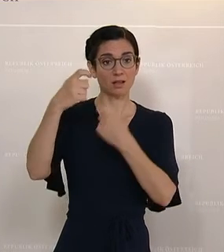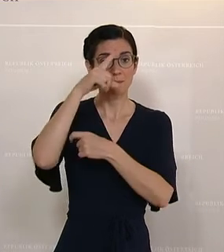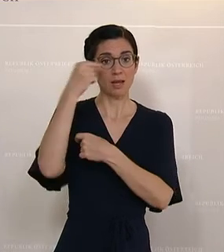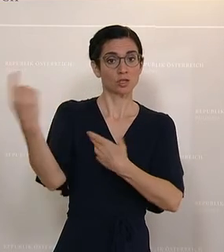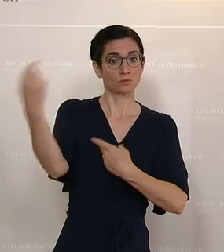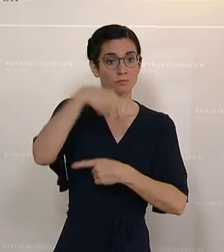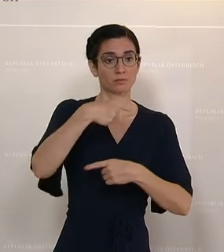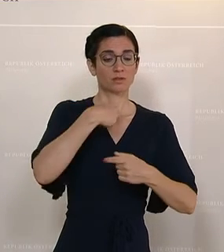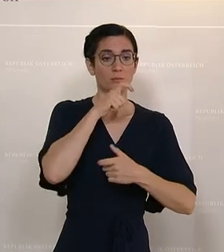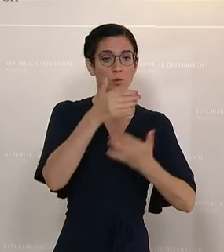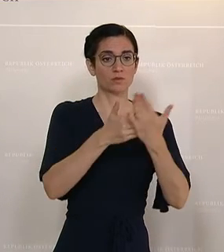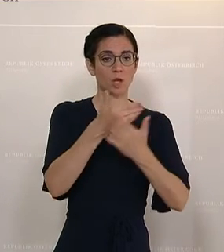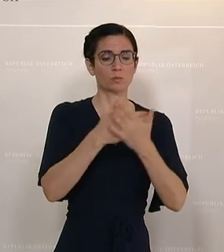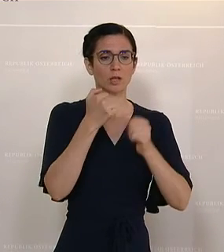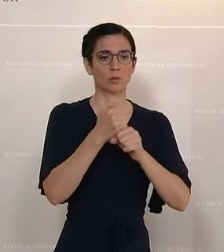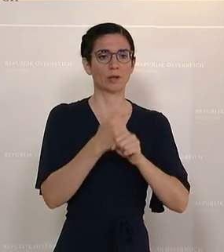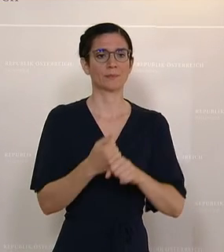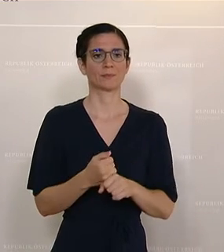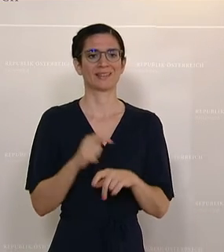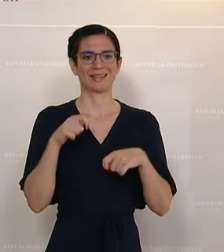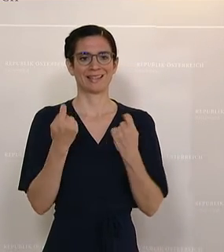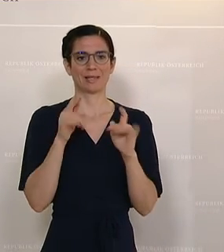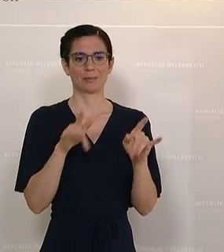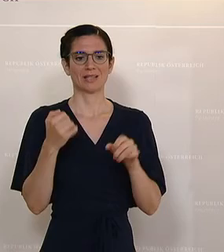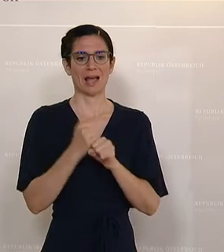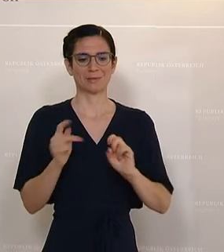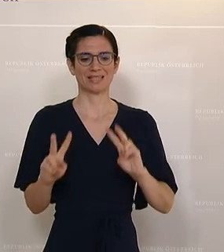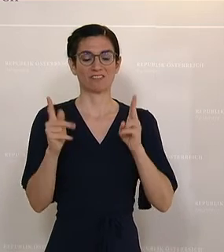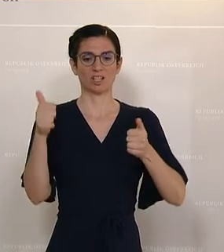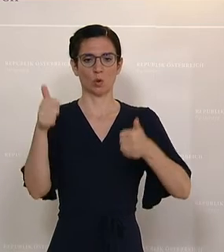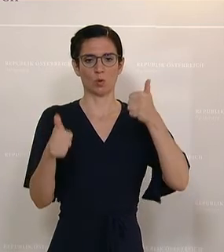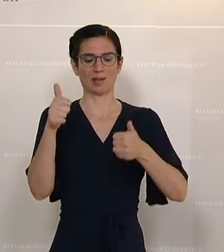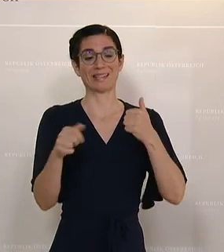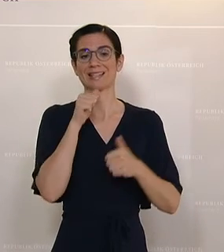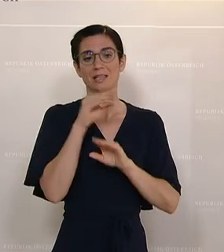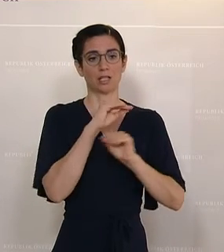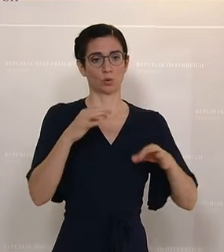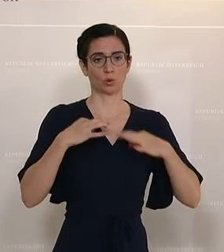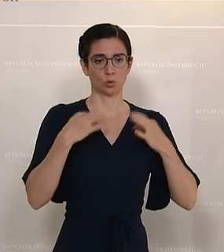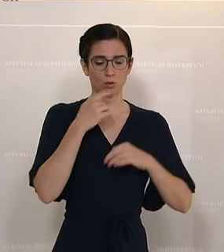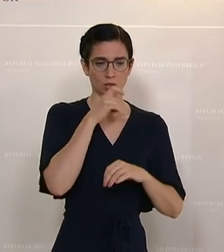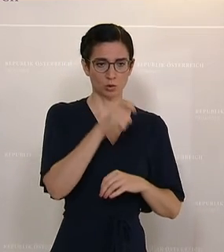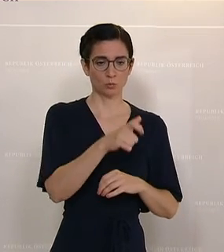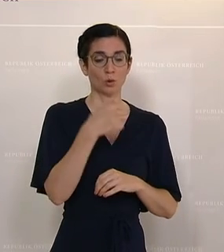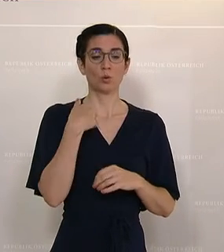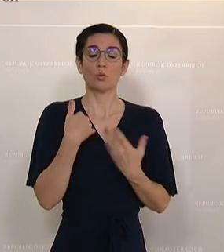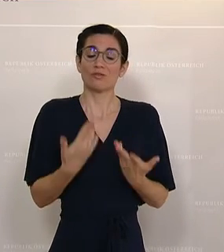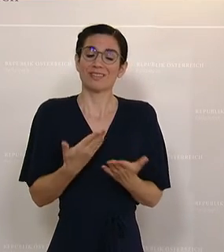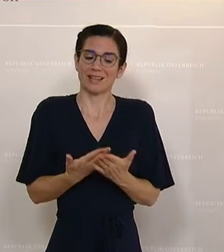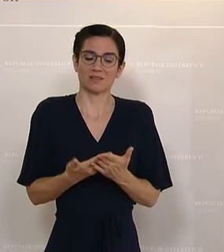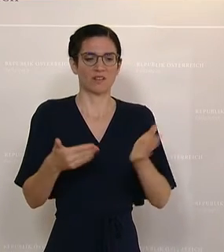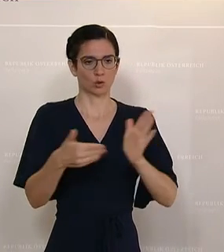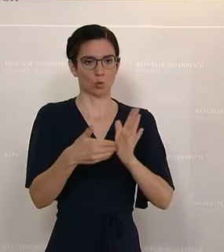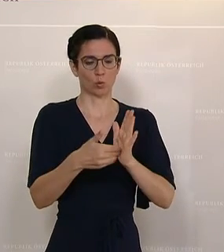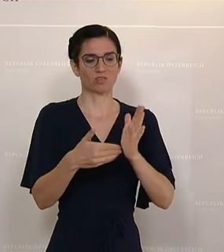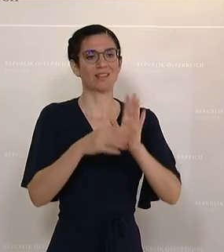auf allen Ebenen. Wir haben eine Arbeitskräftekonkurrenz mittlerweile am Markt, nicht nur in der Gesundheits- und Pflegeberufen, die es notwendig machen wird,